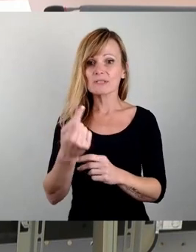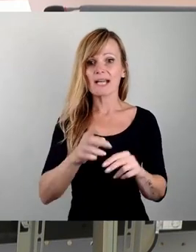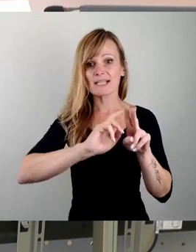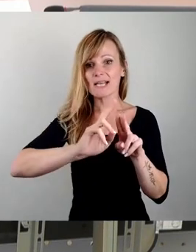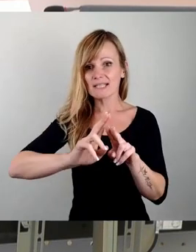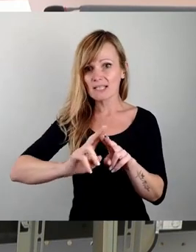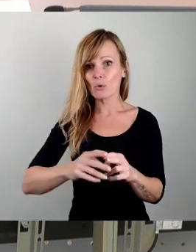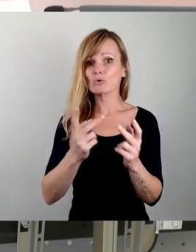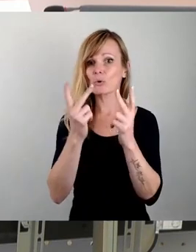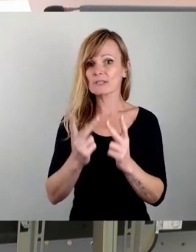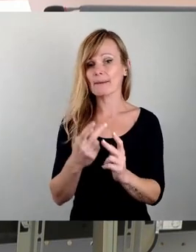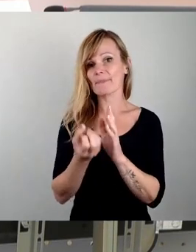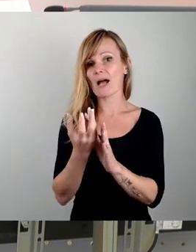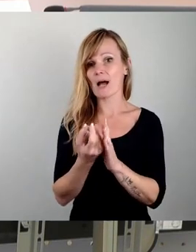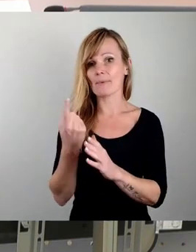Sanierungskonzept erarbeiten.